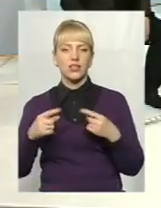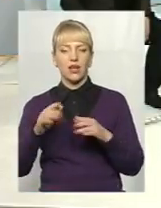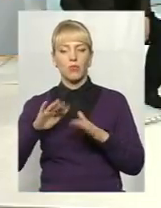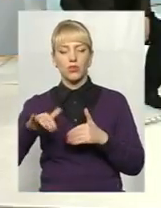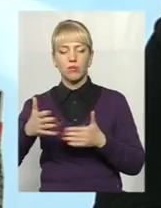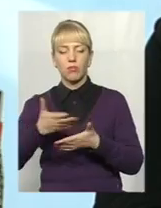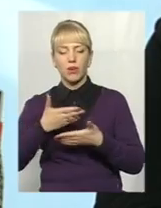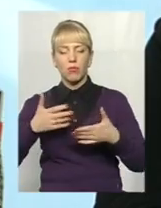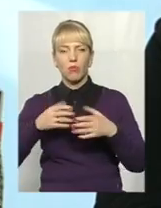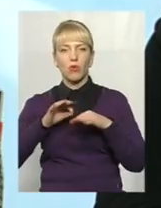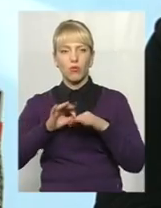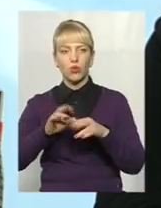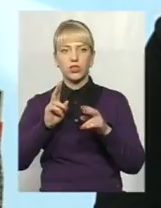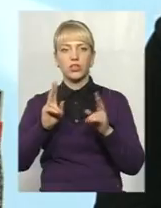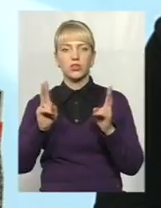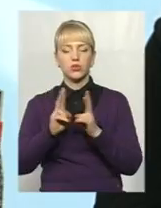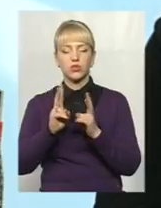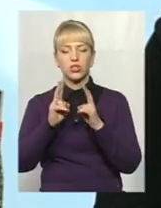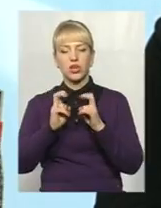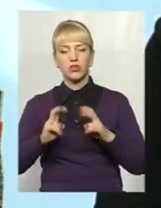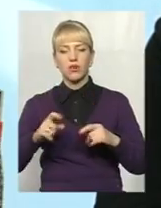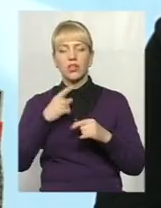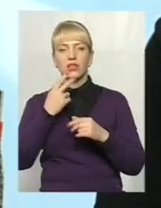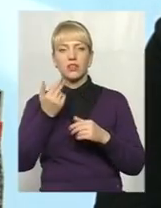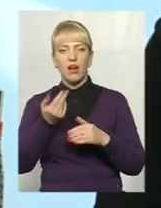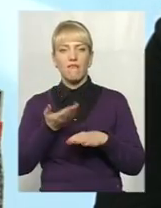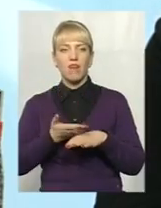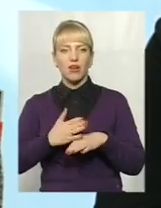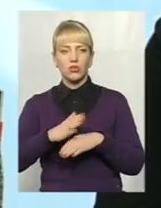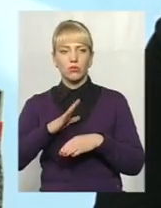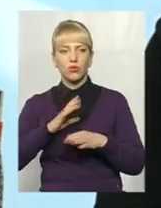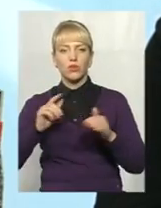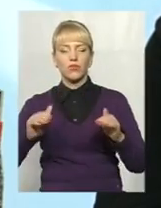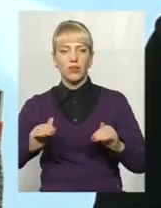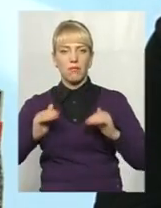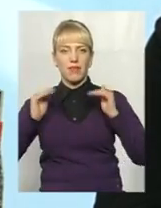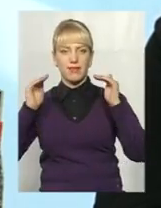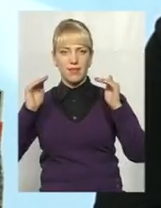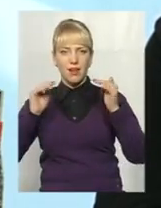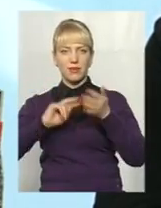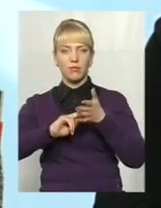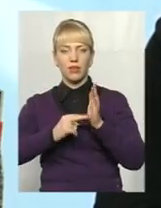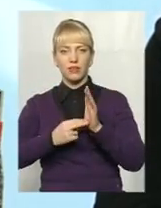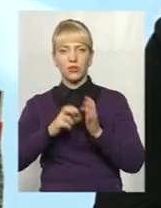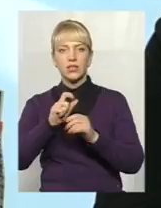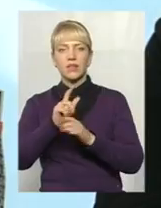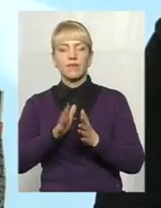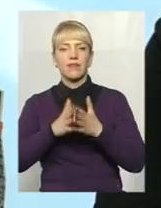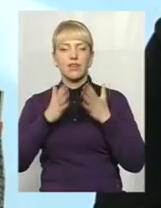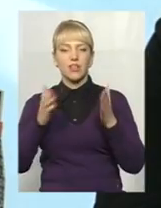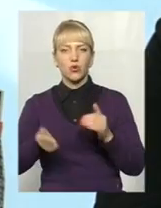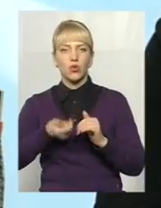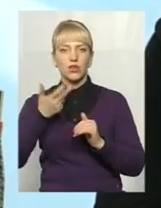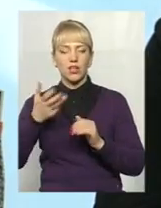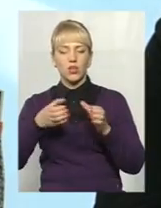зустрічі, аналізували, говорили, що так, було важко, вони для себе підняли планку із великої кількості гуртів, які були